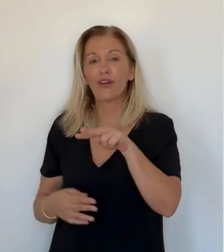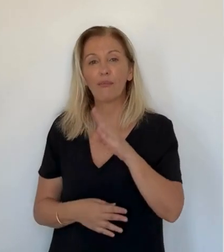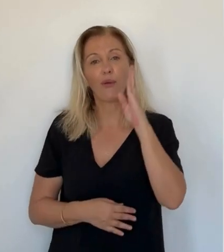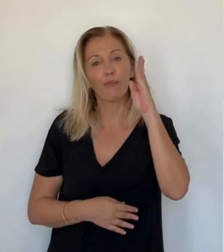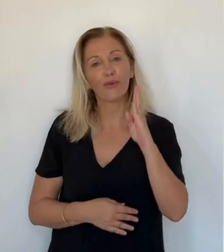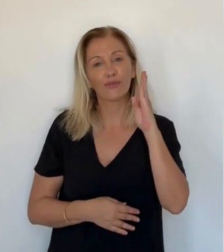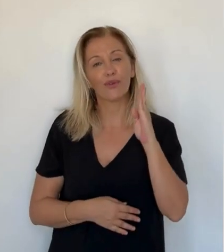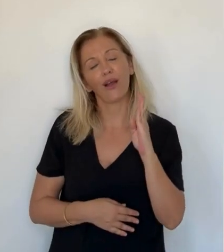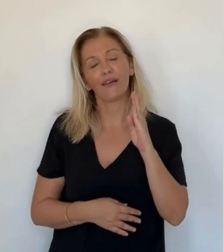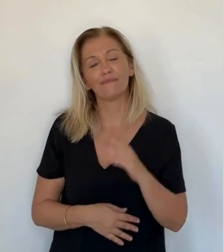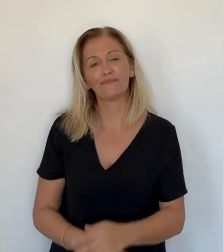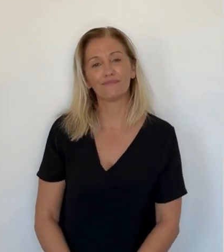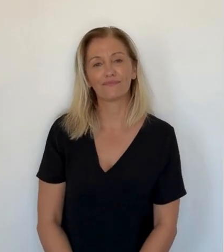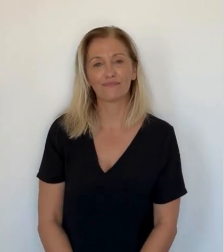très chaud et sec, à tel point que dans l'Est,